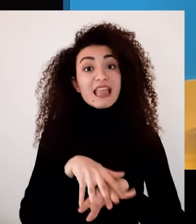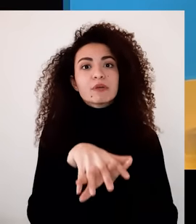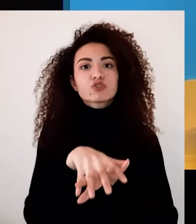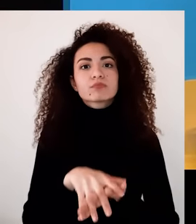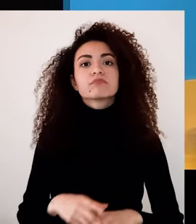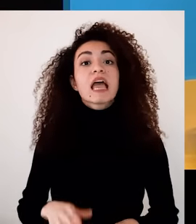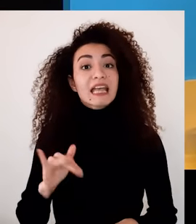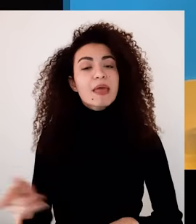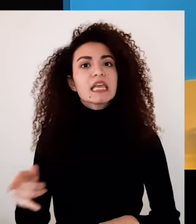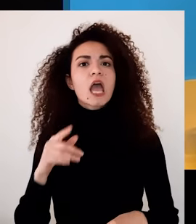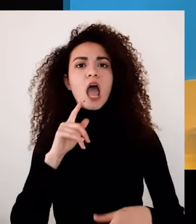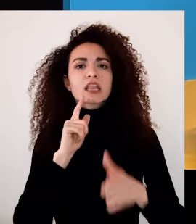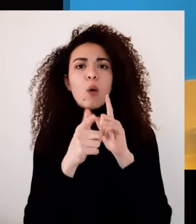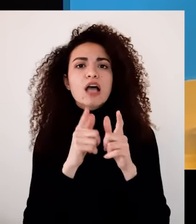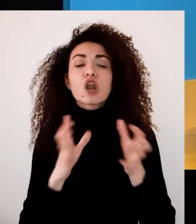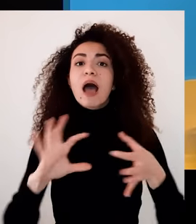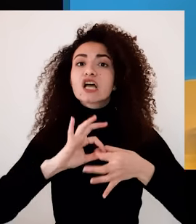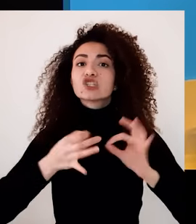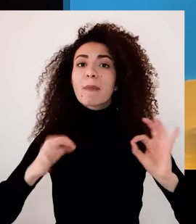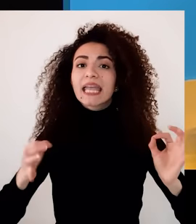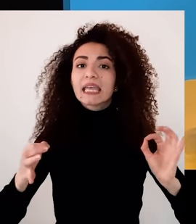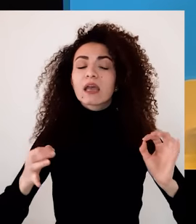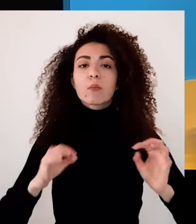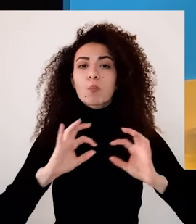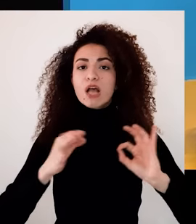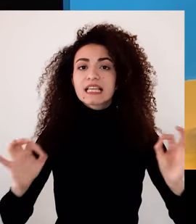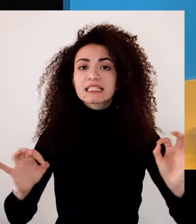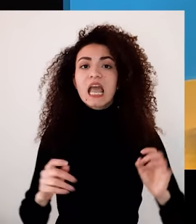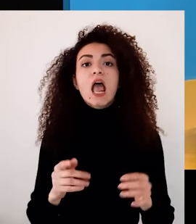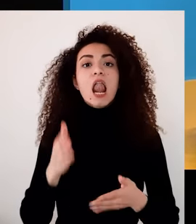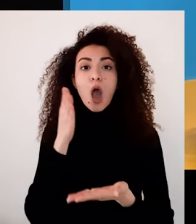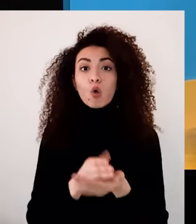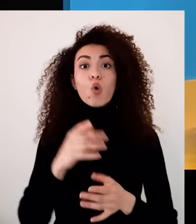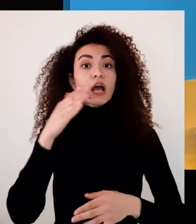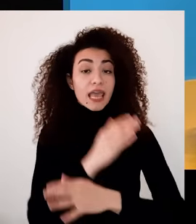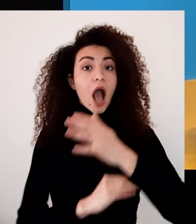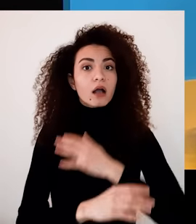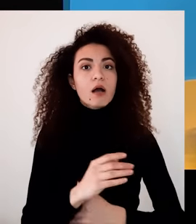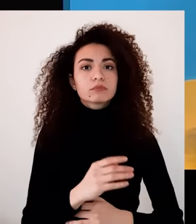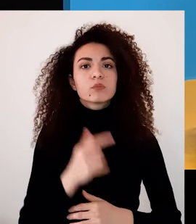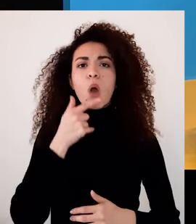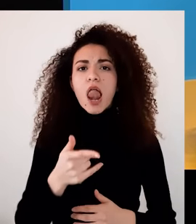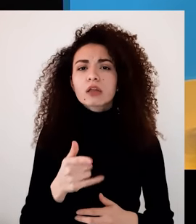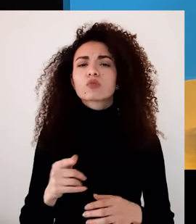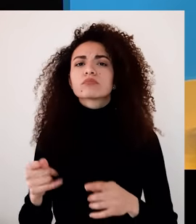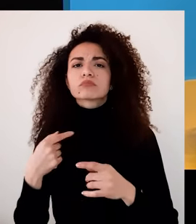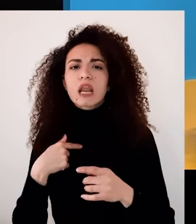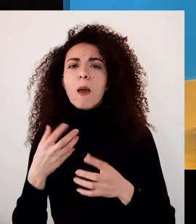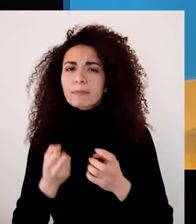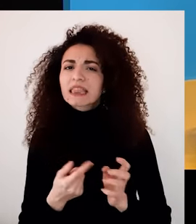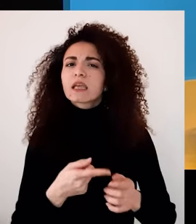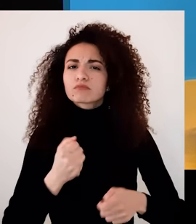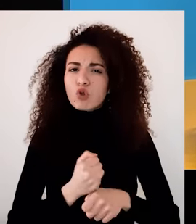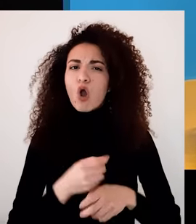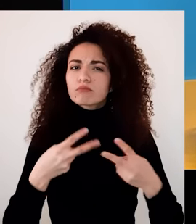وكمان اتصلت دينا بجمعية سمحت لأنه تتعرف على القوانين والمعاهدات الدولية اللي بتخص حقوق ذوي الإعاقة